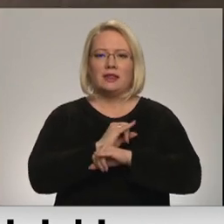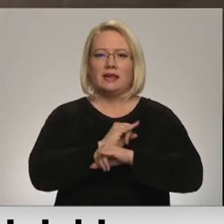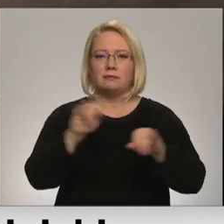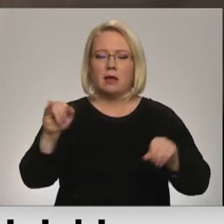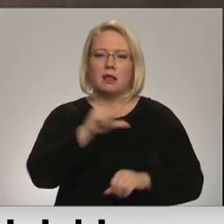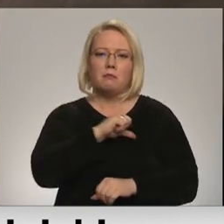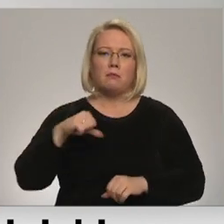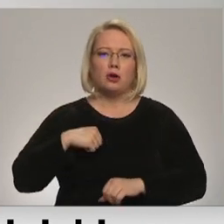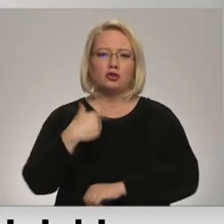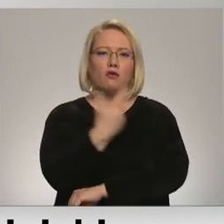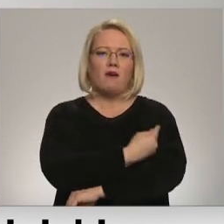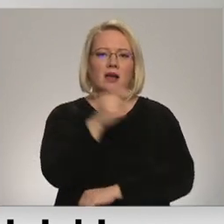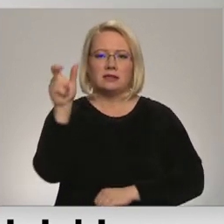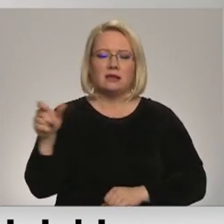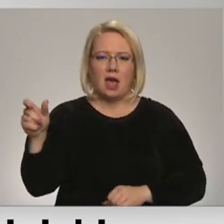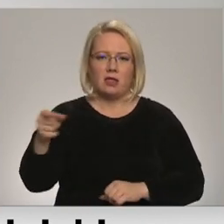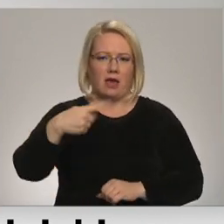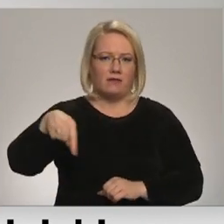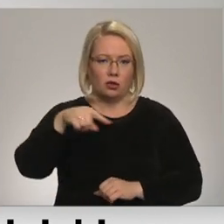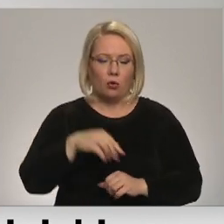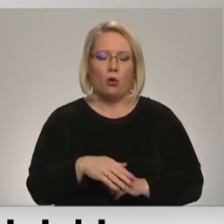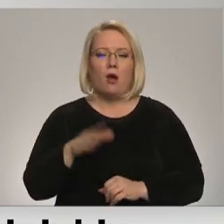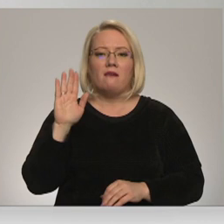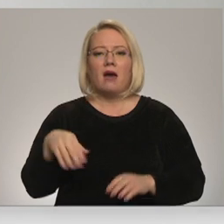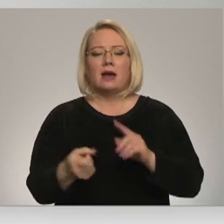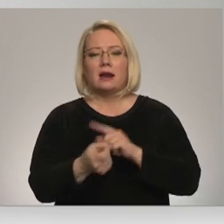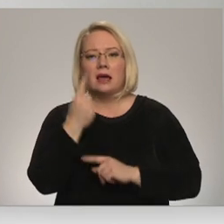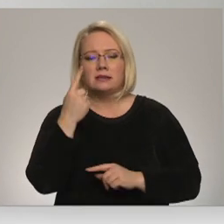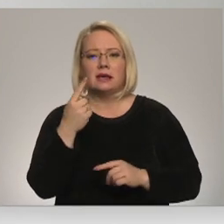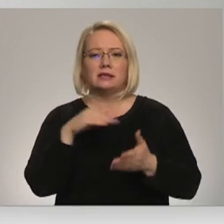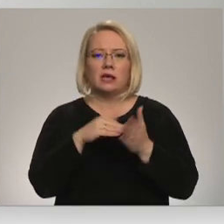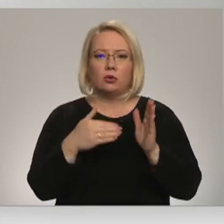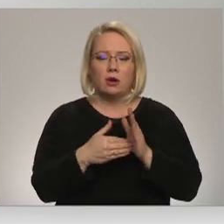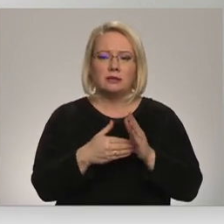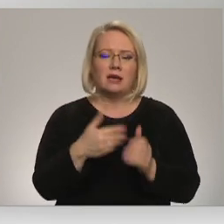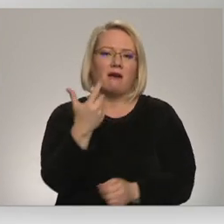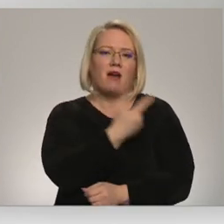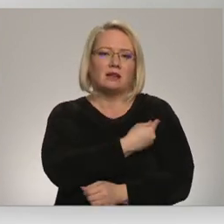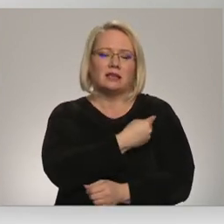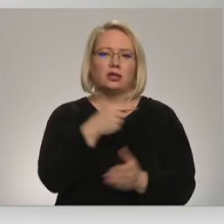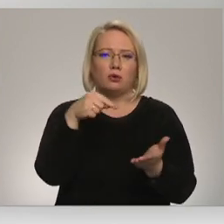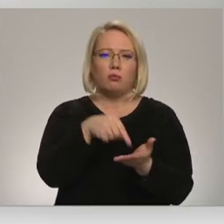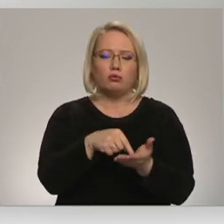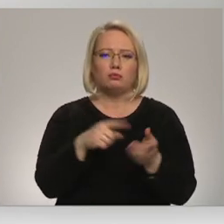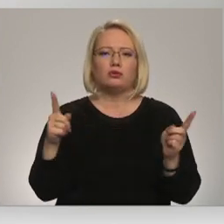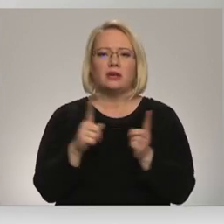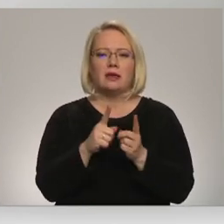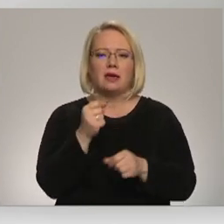vakcinātāju vidū. Var rasties situācija, ka kaut kādos vakcinācijas punktos būs saisināt darba laika vai būs